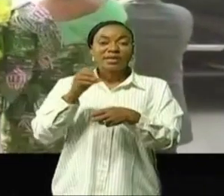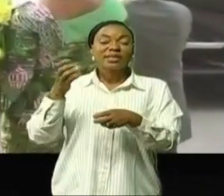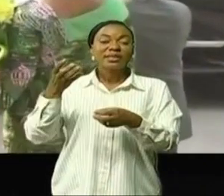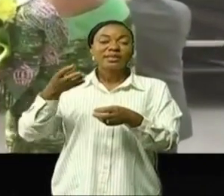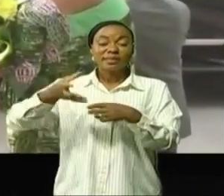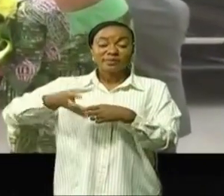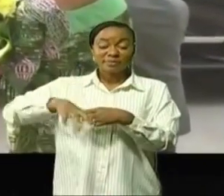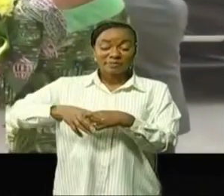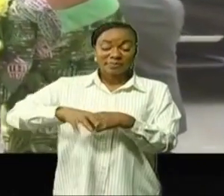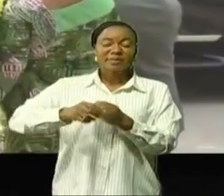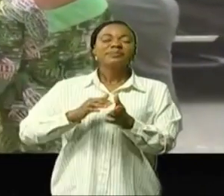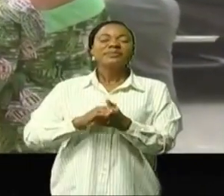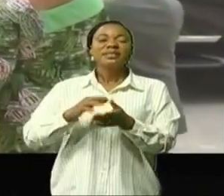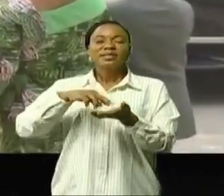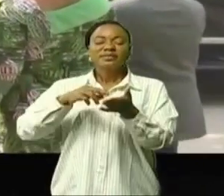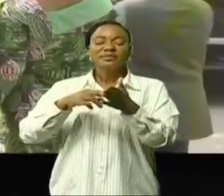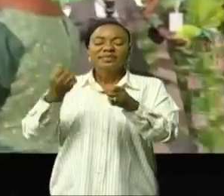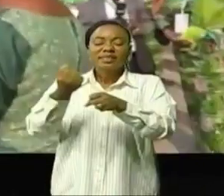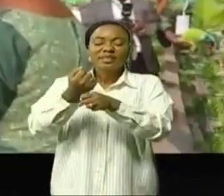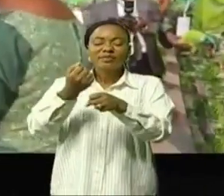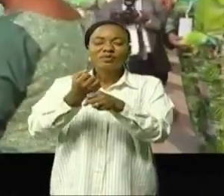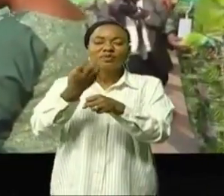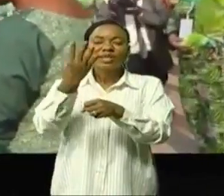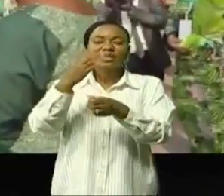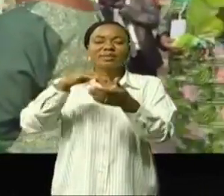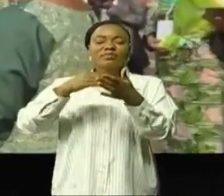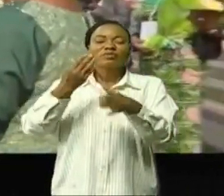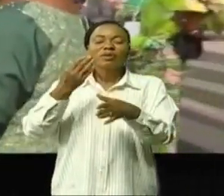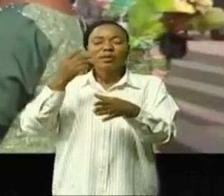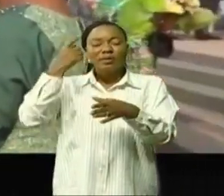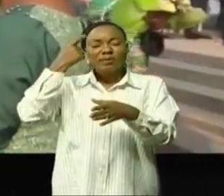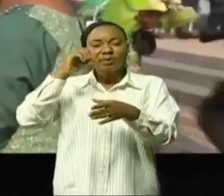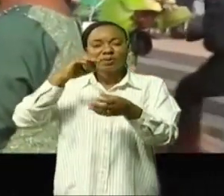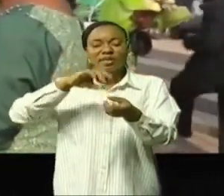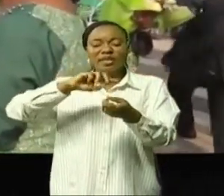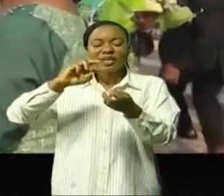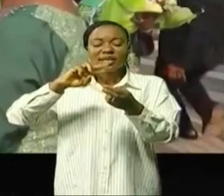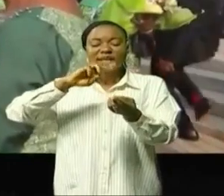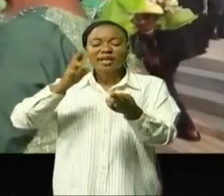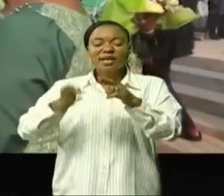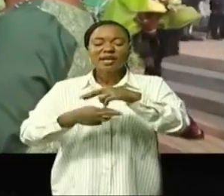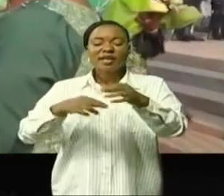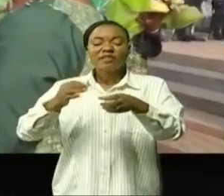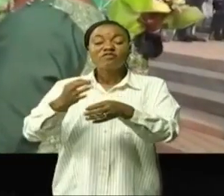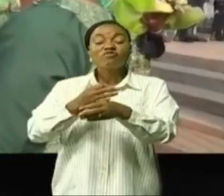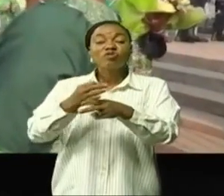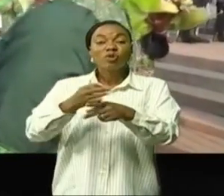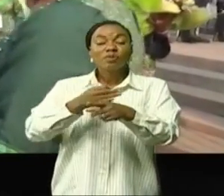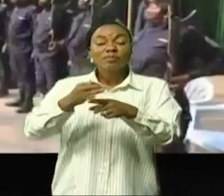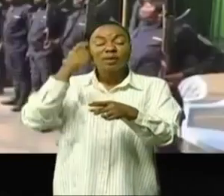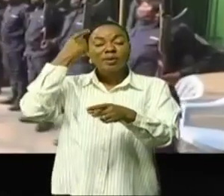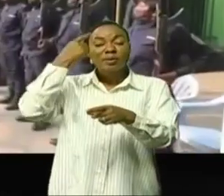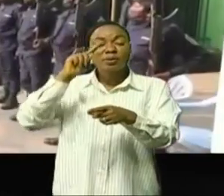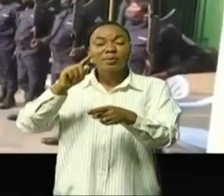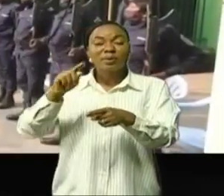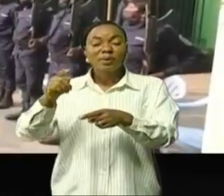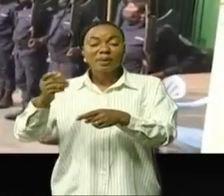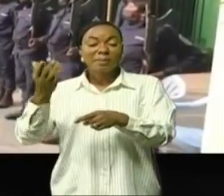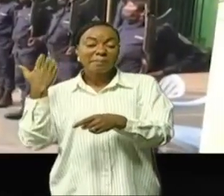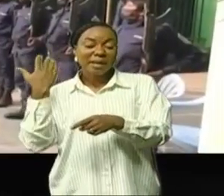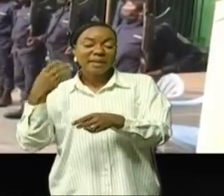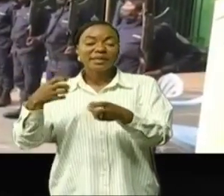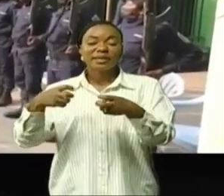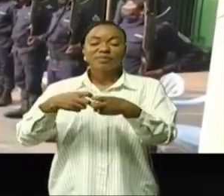travaux de la quatrième phase de la Commission technique mixte chargée des réformes du mode de gestion des consommations d'eau et d'électricité